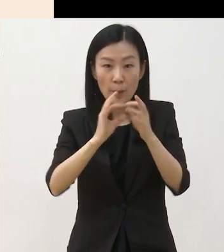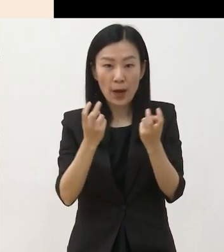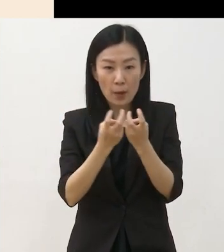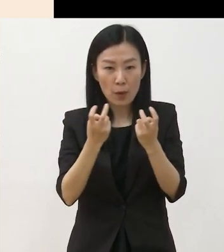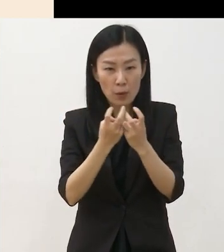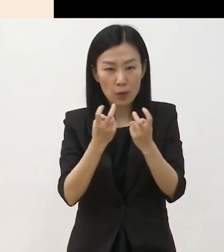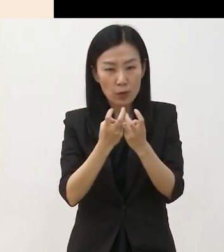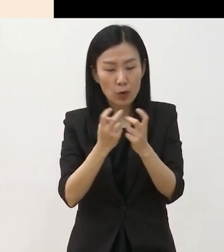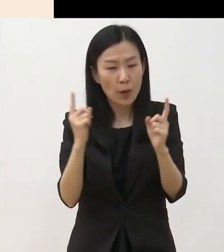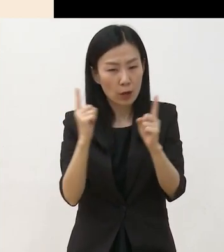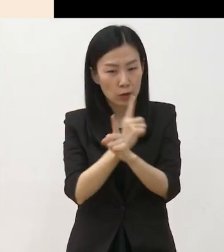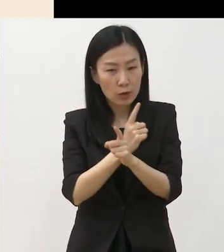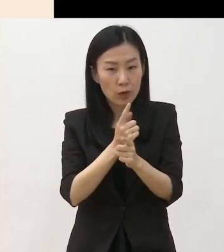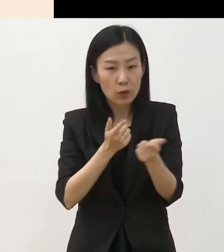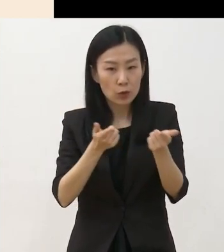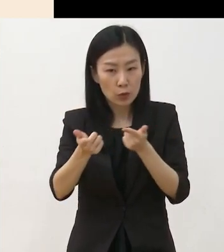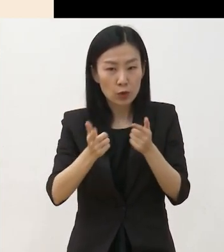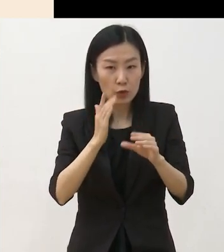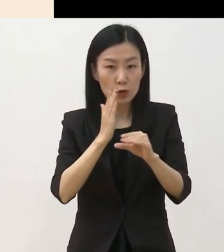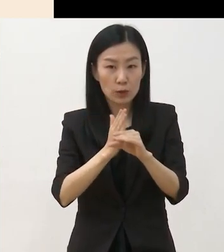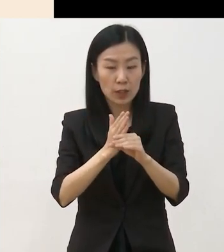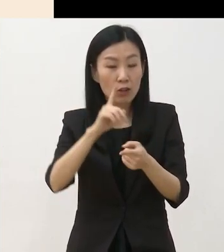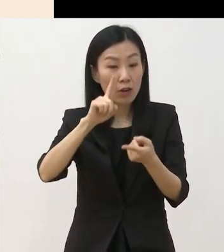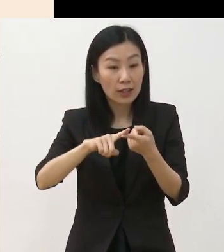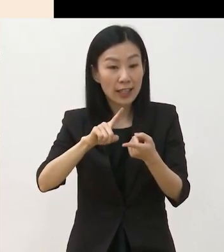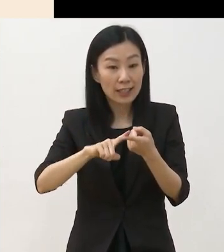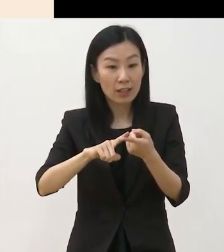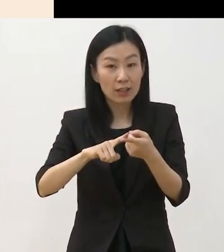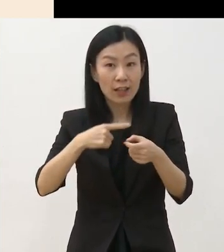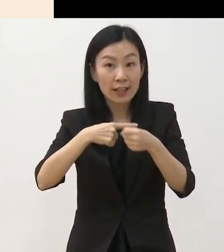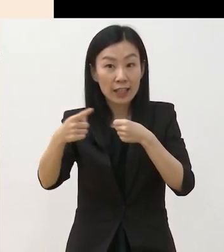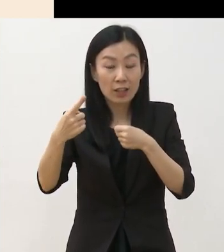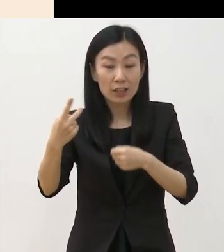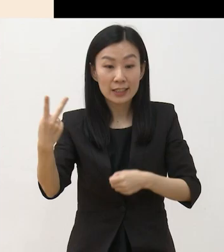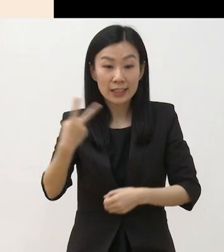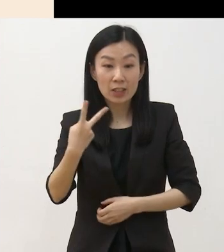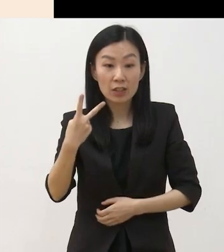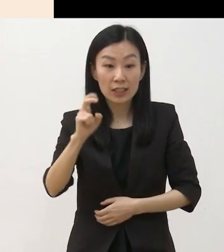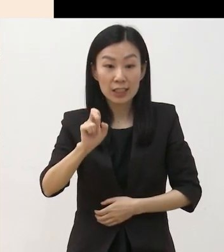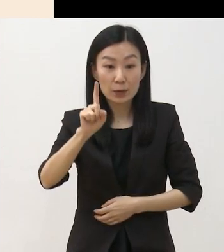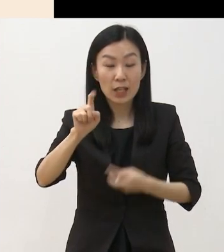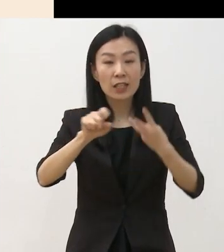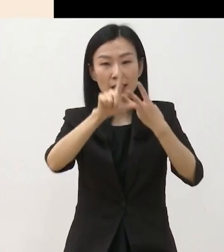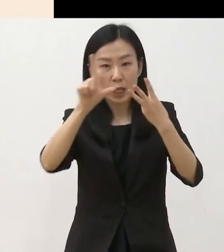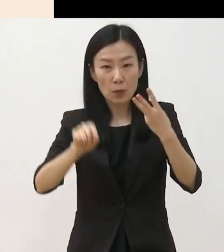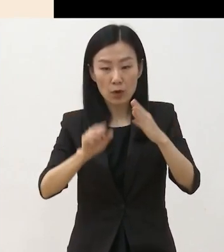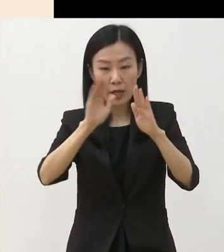이거는 내년 그러니까 21년 3월 공고 예정입니다